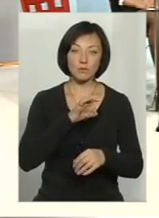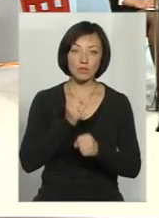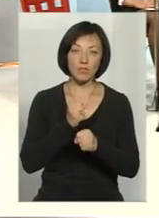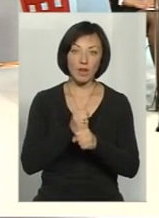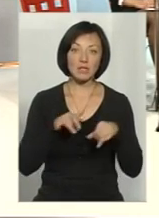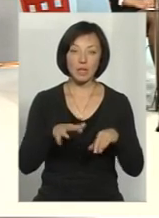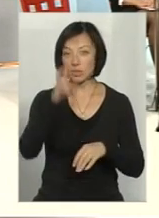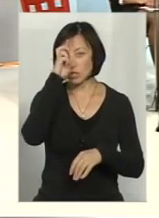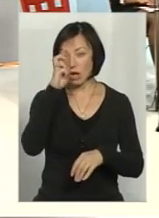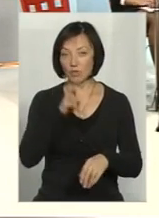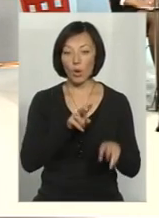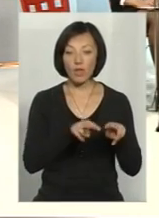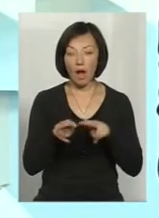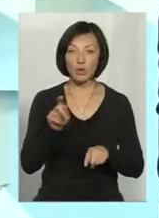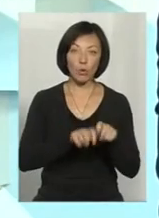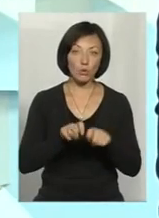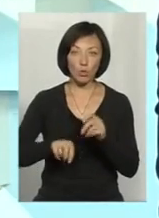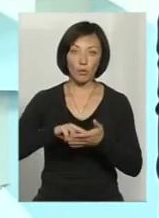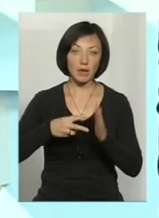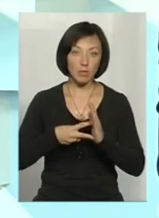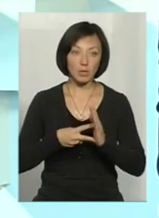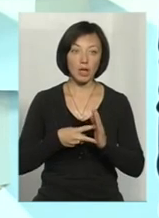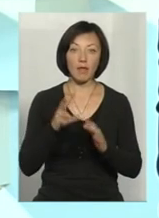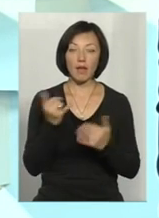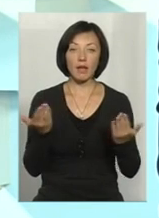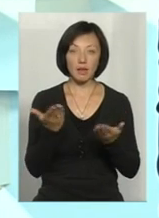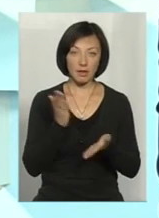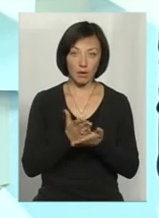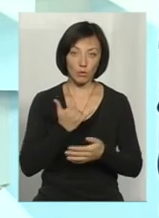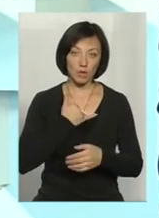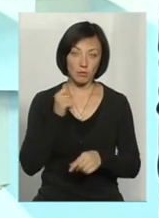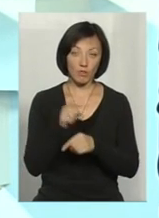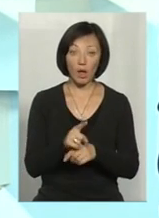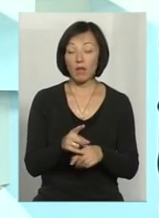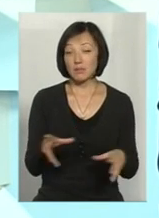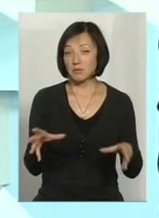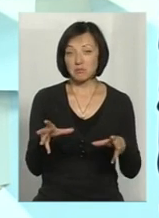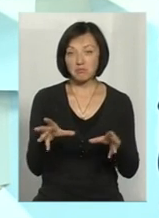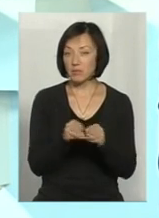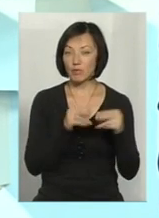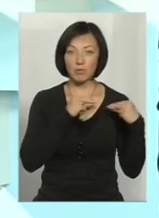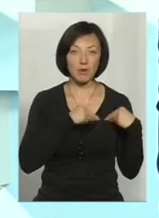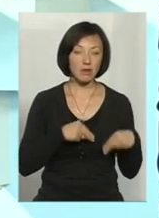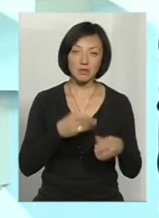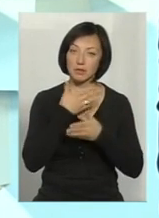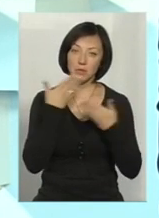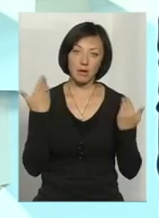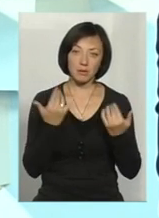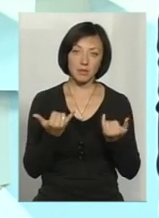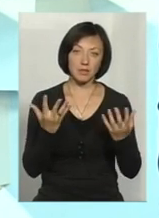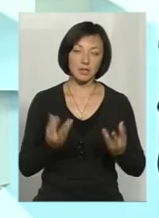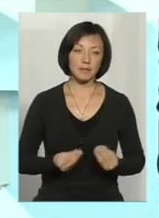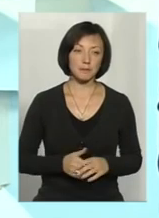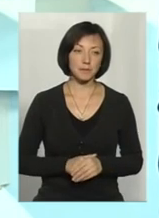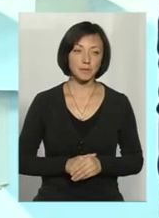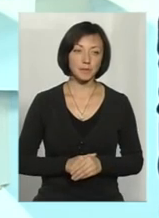державного нагляду контролю, які передбачені, і на які в нас є повноваження. Але, на жаль, такої співпраці на даний час ми не бачимо